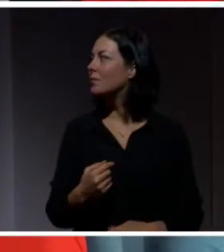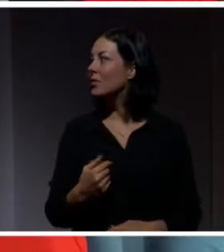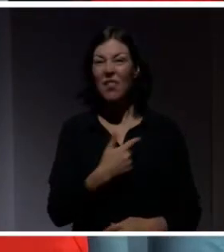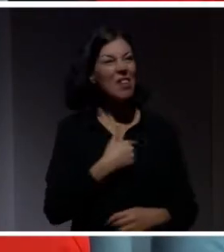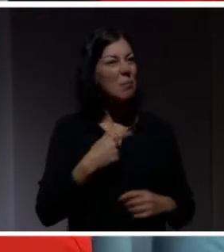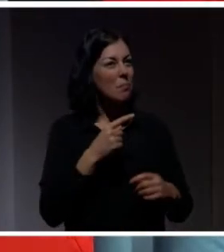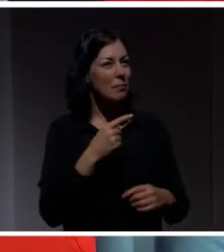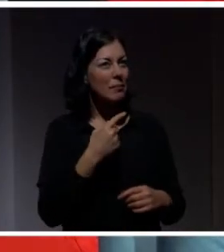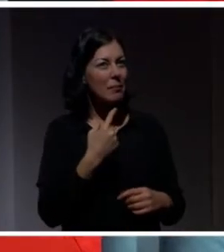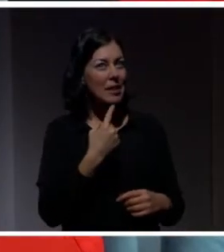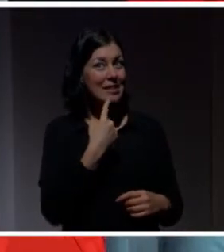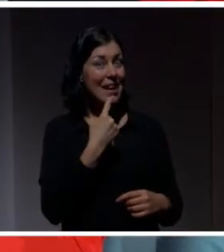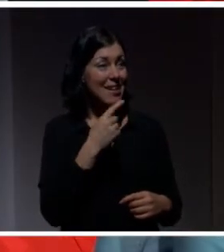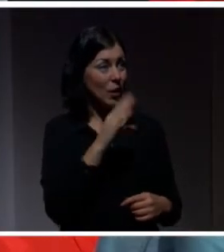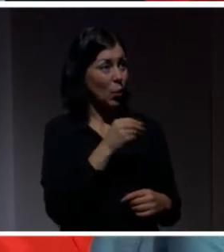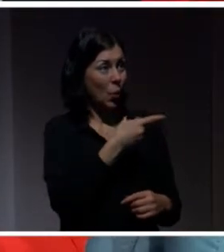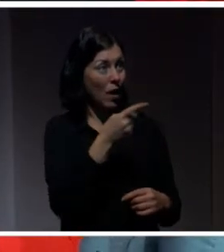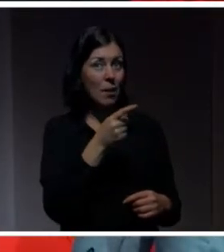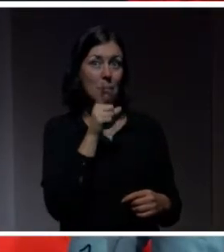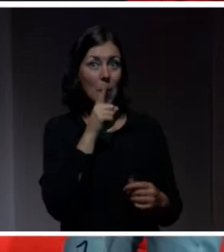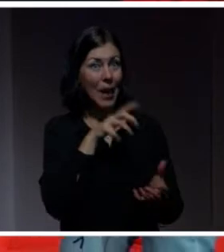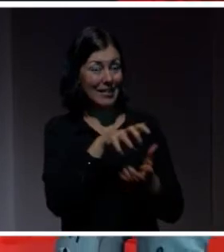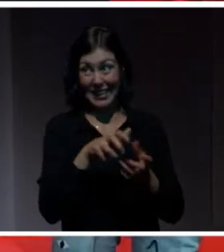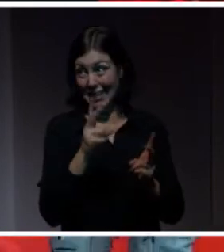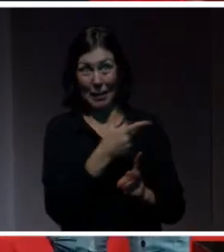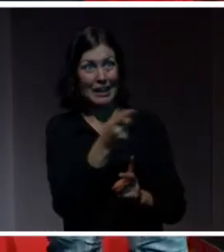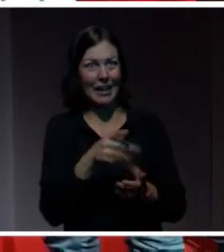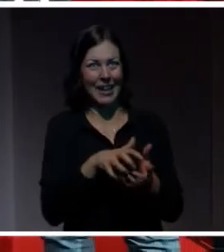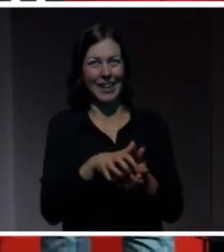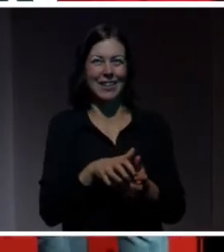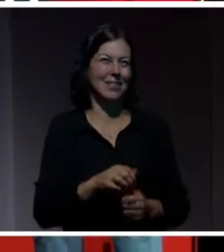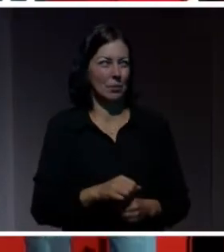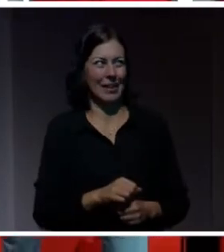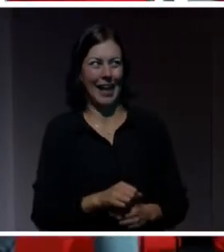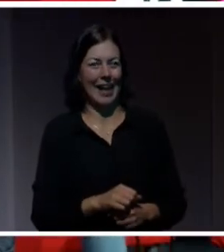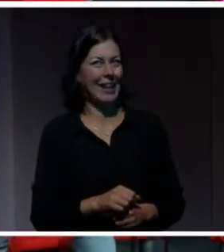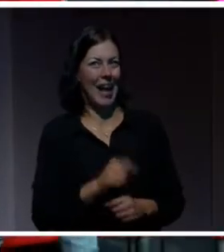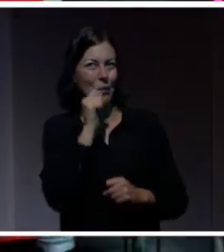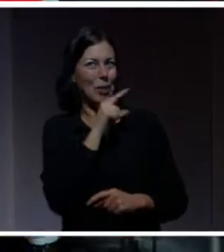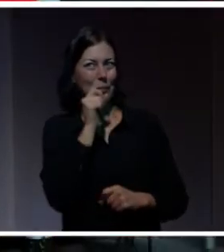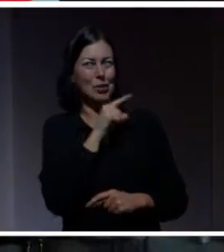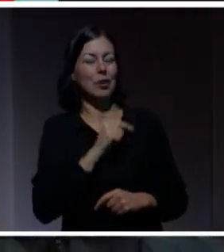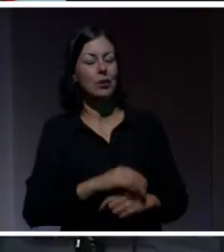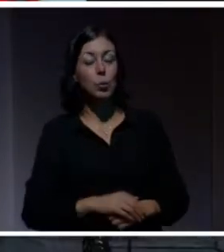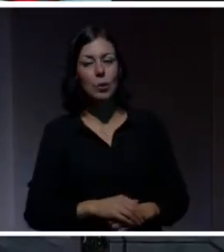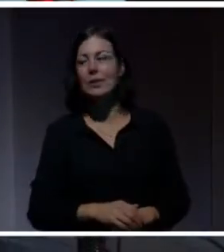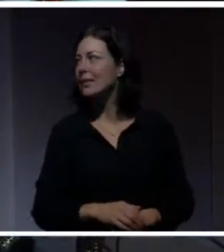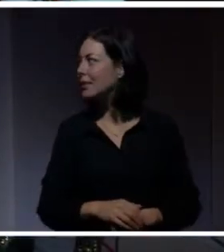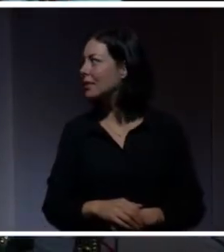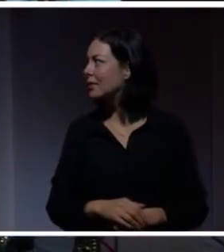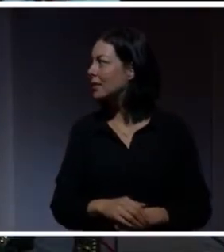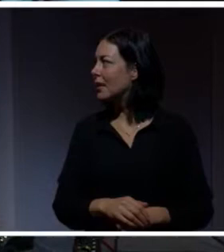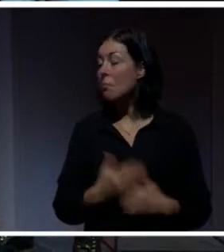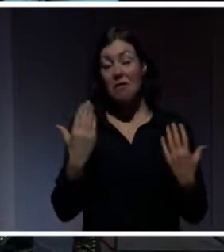brukar folk skratta lite som ni gör. De bara, nej det kommer inte. Det är helt omöjligt. Men det